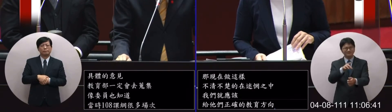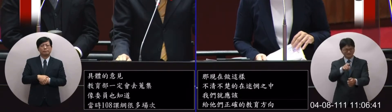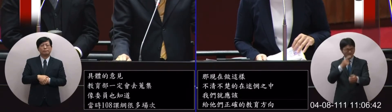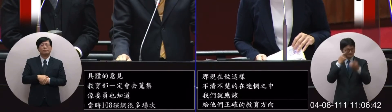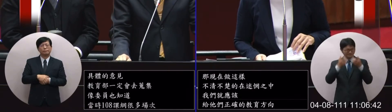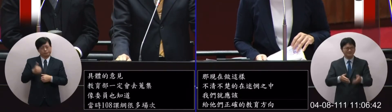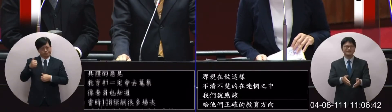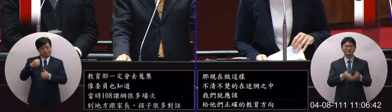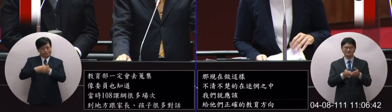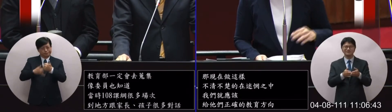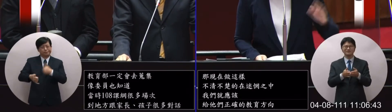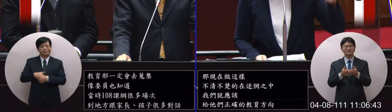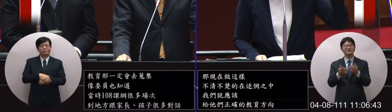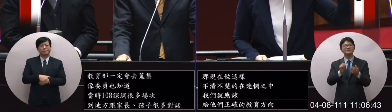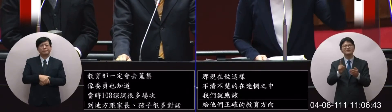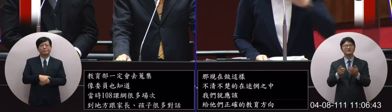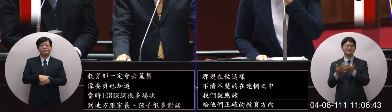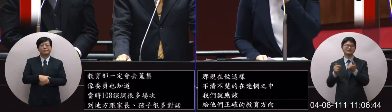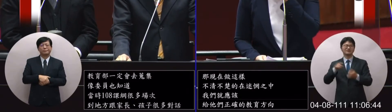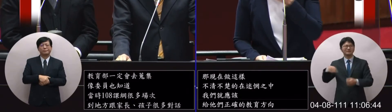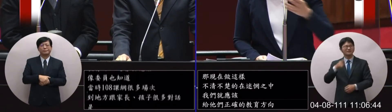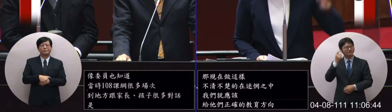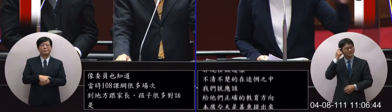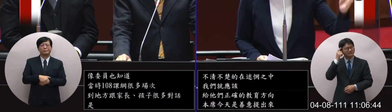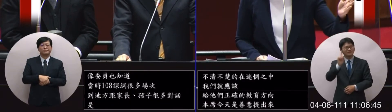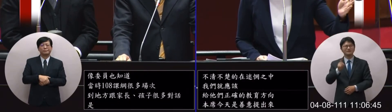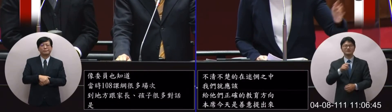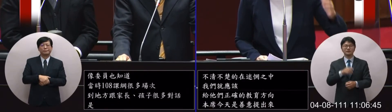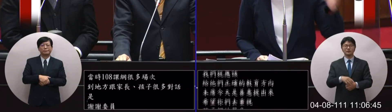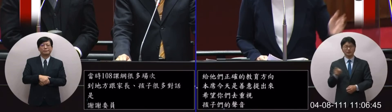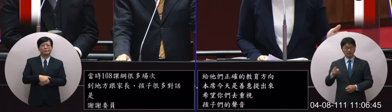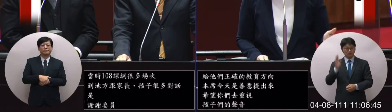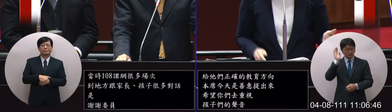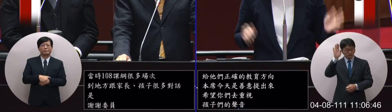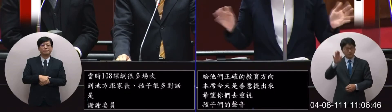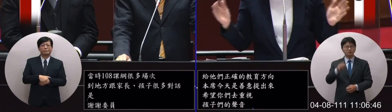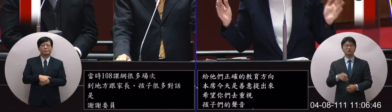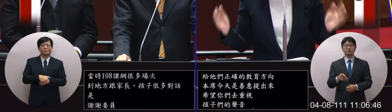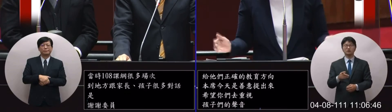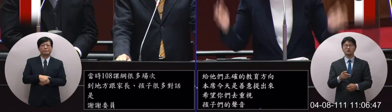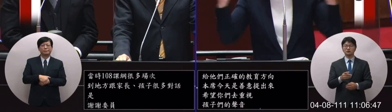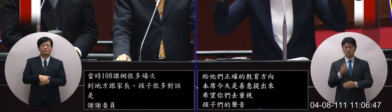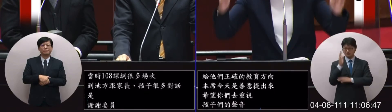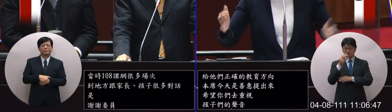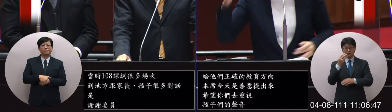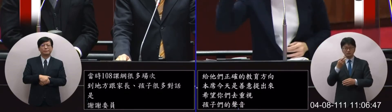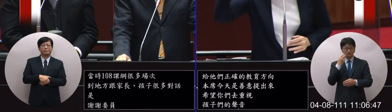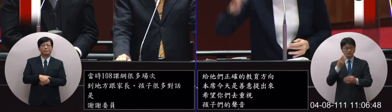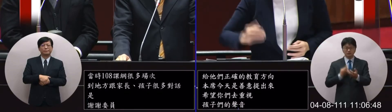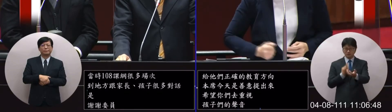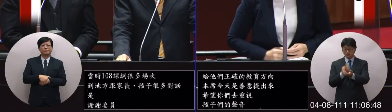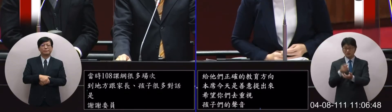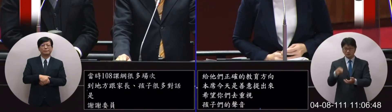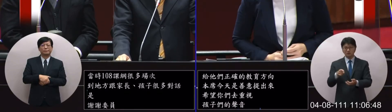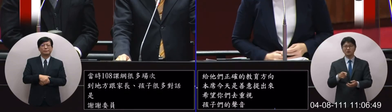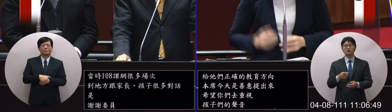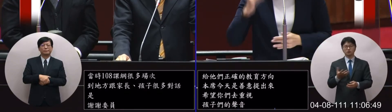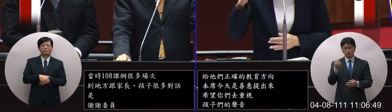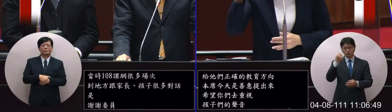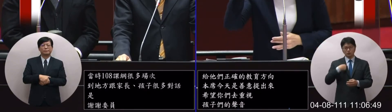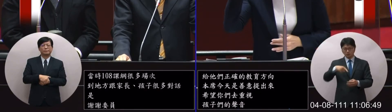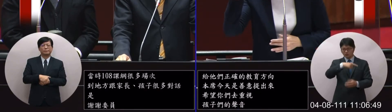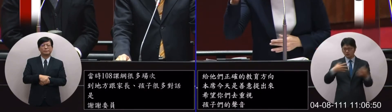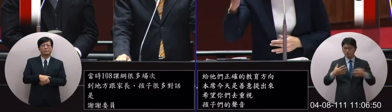視孩子們的聲音我們都為了孩子的參政權來努力難道不能為了他的受教權他的教育權來努力嗎